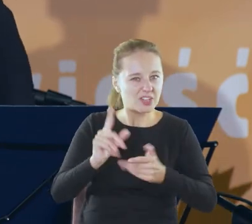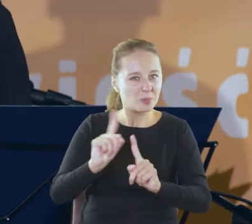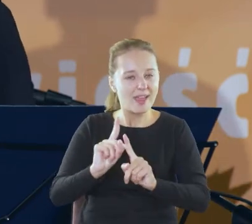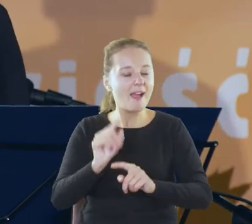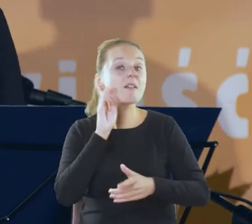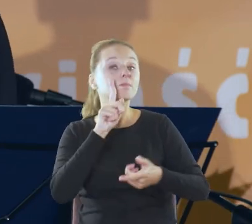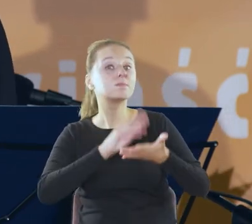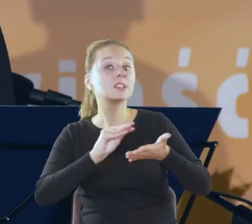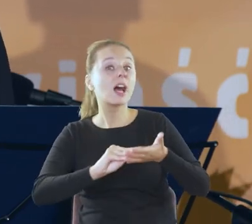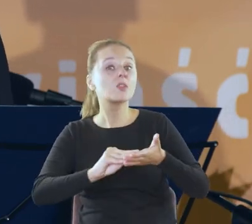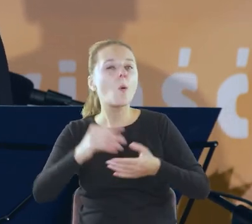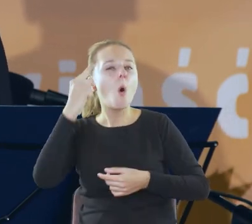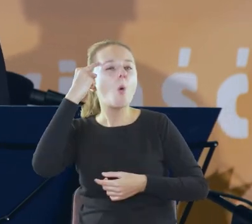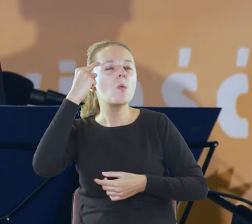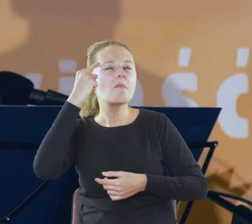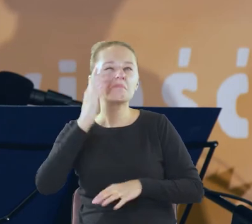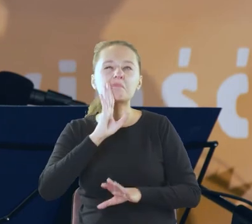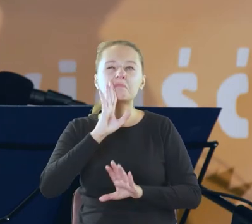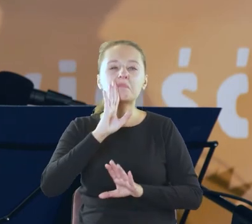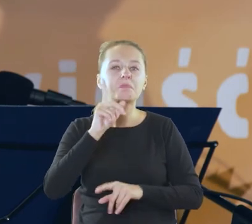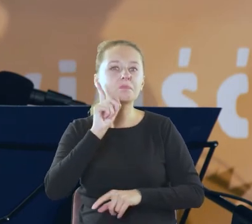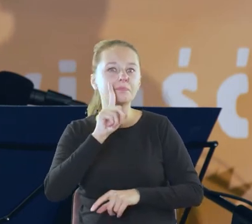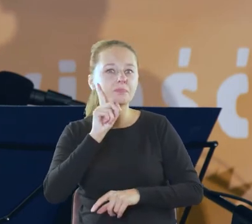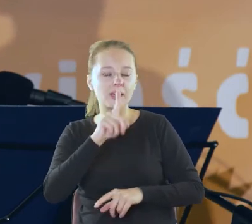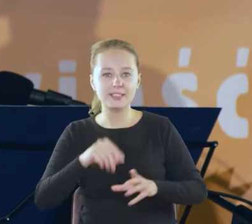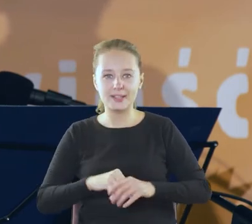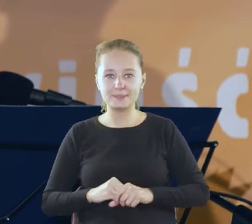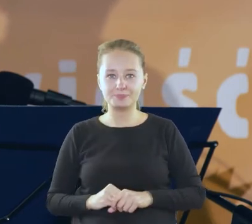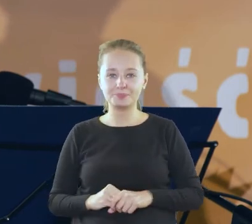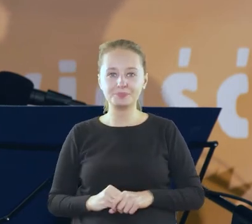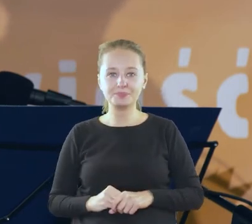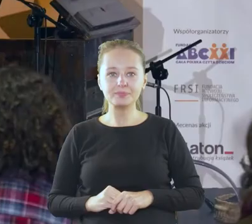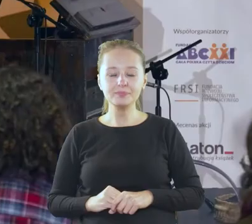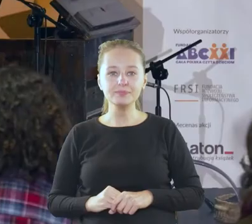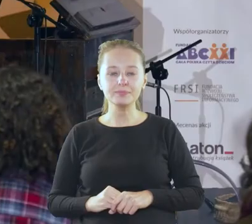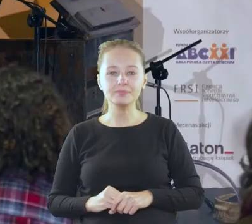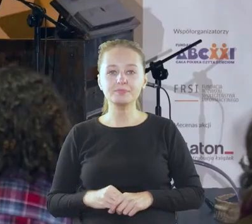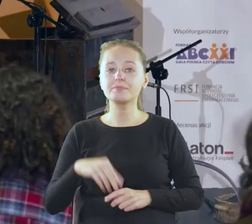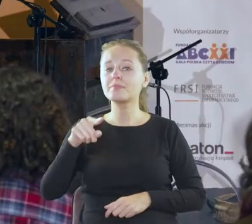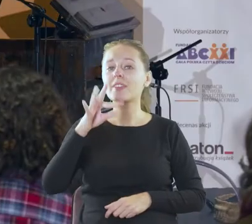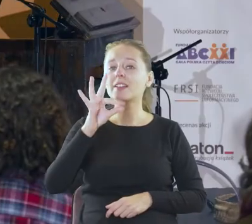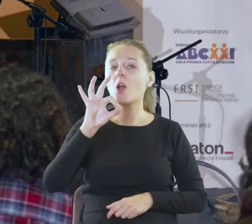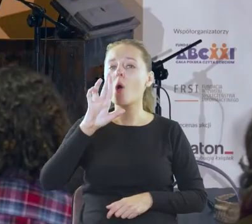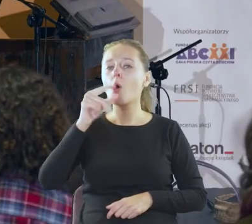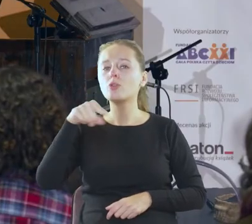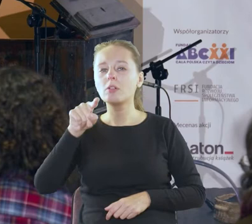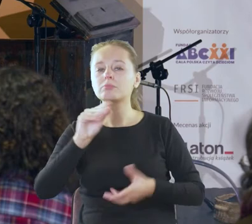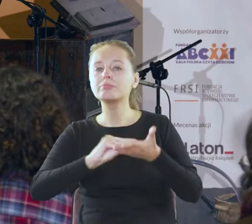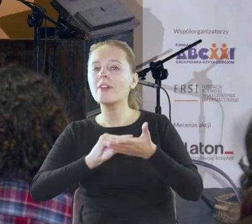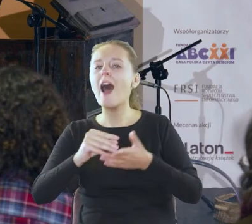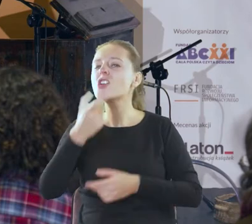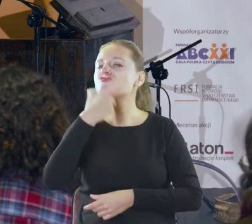głowę jakby męską zanotował Teodor Jeske-Choiński a Henryk Sienkiewicz